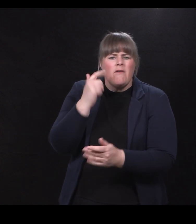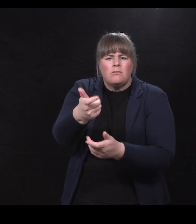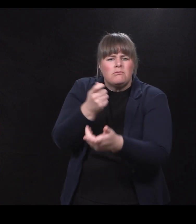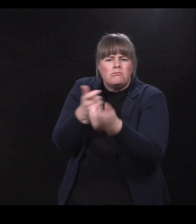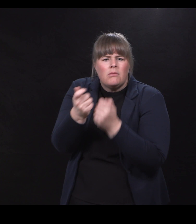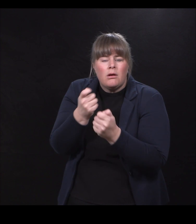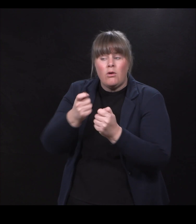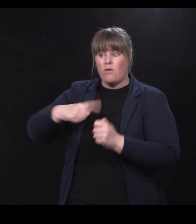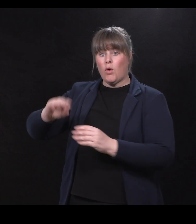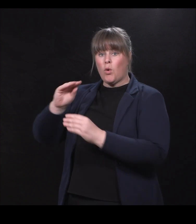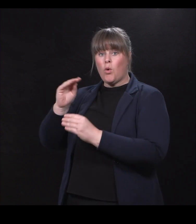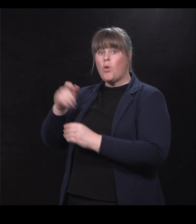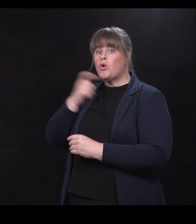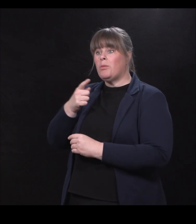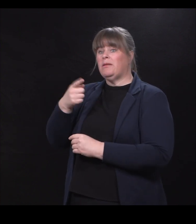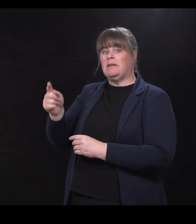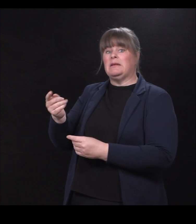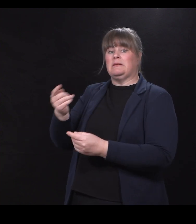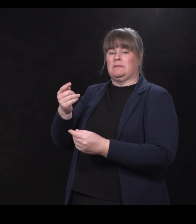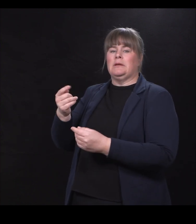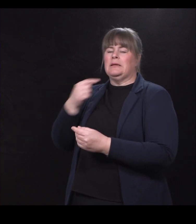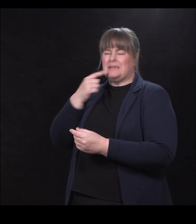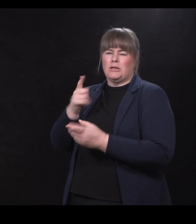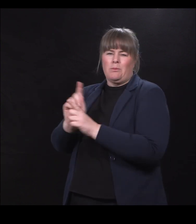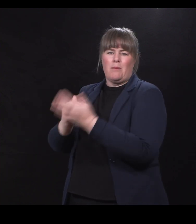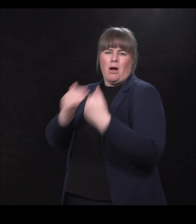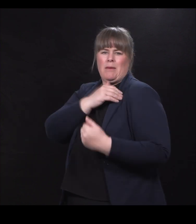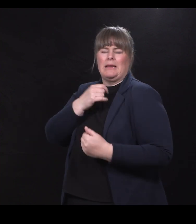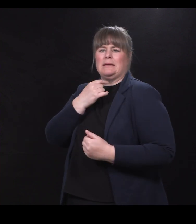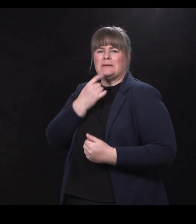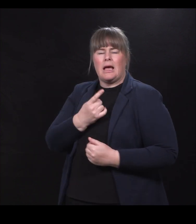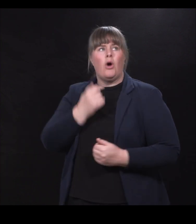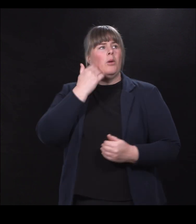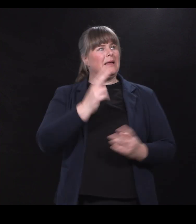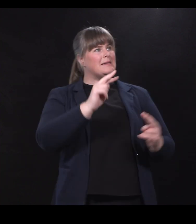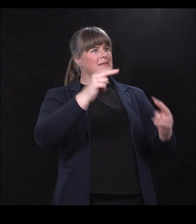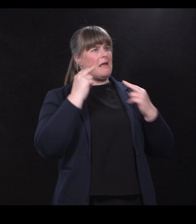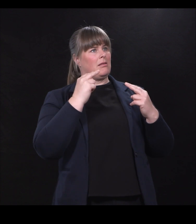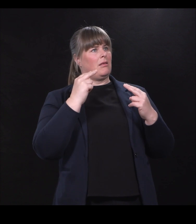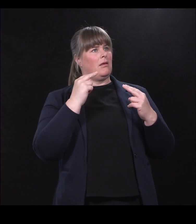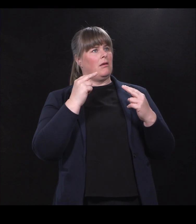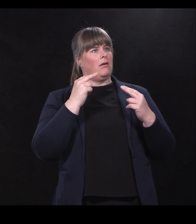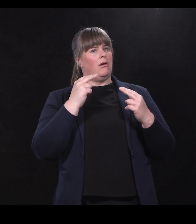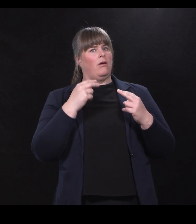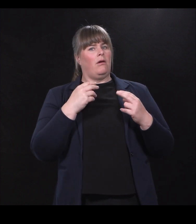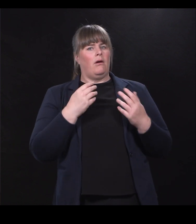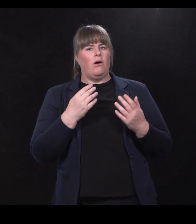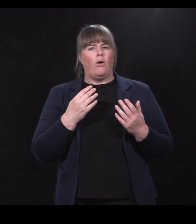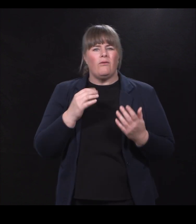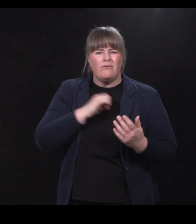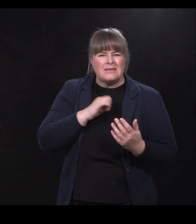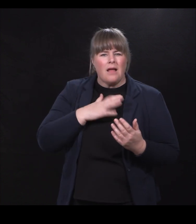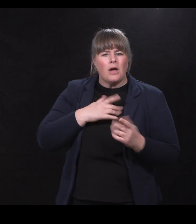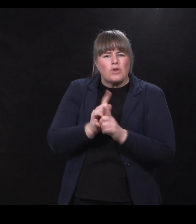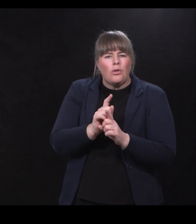at det å bli sett, det å bli tatt på alvor, og da tror jeg kanskje man kan få til hva det måtte være hvis man har de nøkkelelementene med.